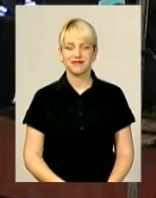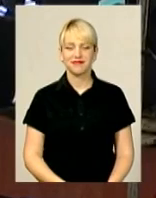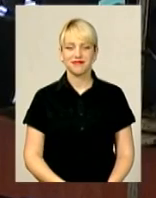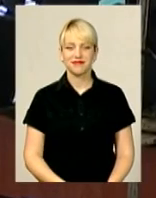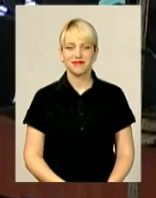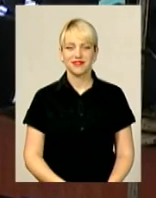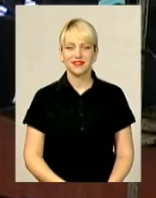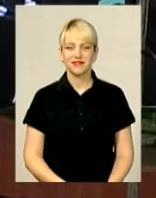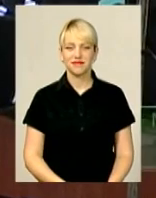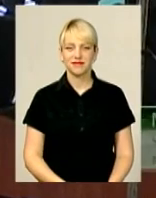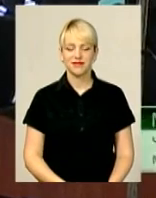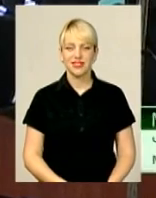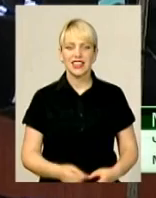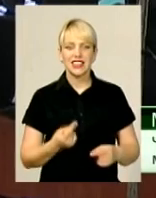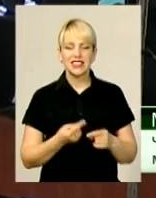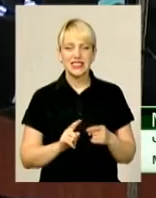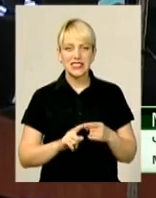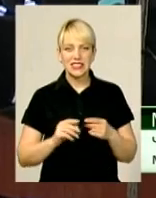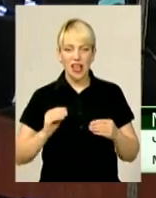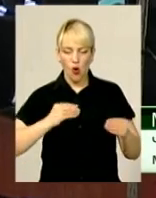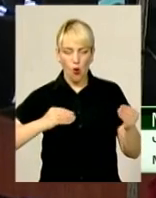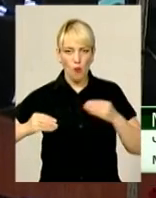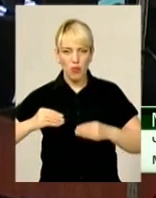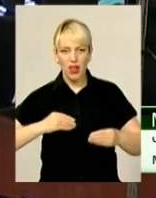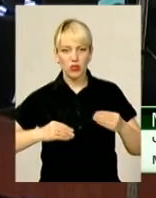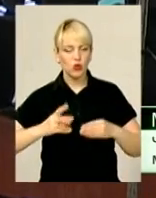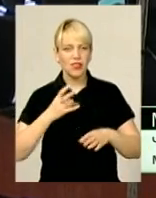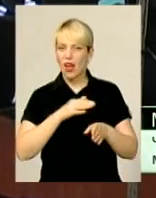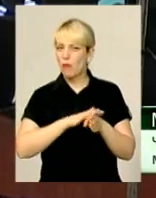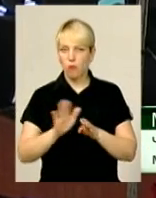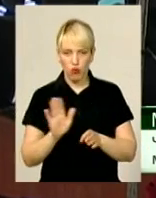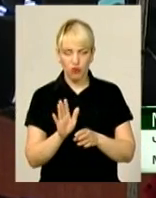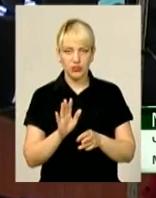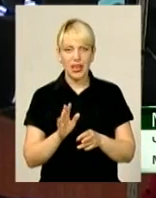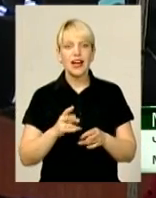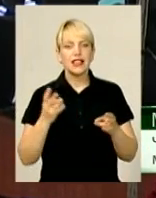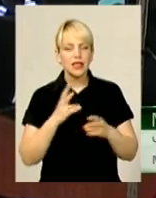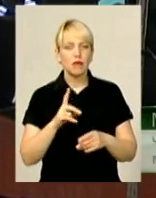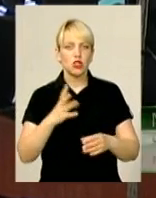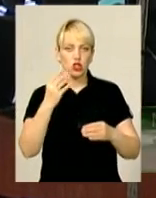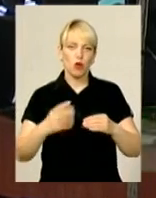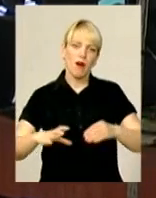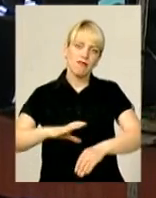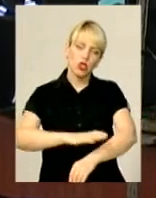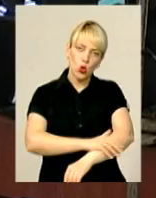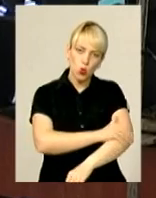Це не повні обладунки. Щоб він був повним, потрібно додати руки, ноги. І це буде важити десь близько 25